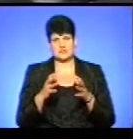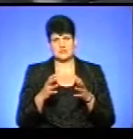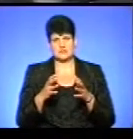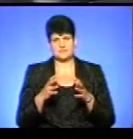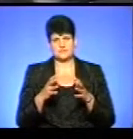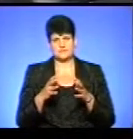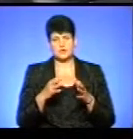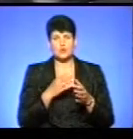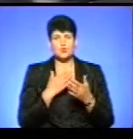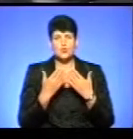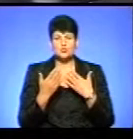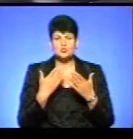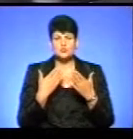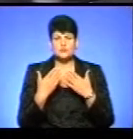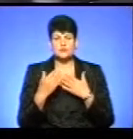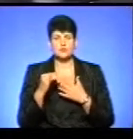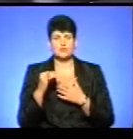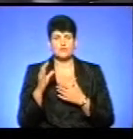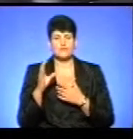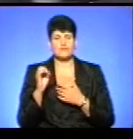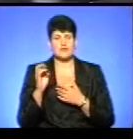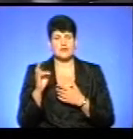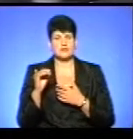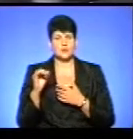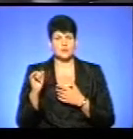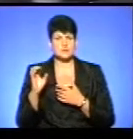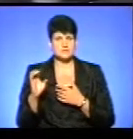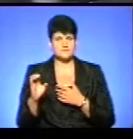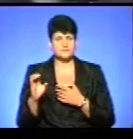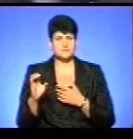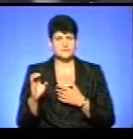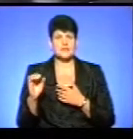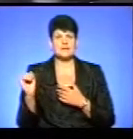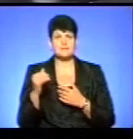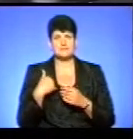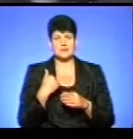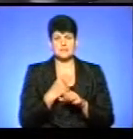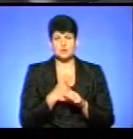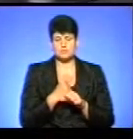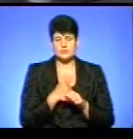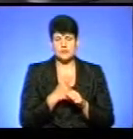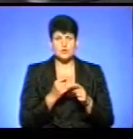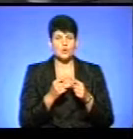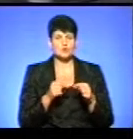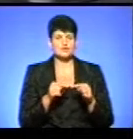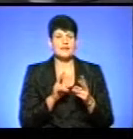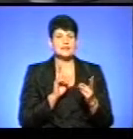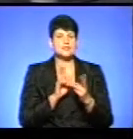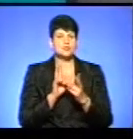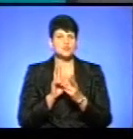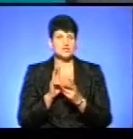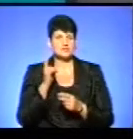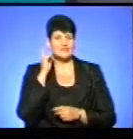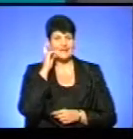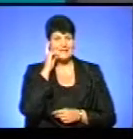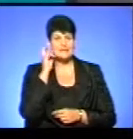Тобто, консультувалася, знову ж таки, з YouAnimals. І ми організували навіть зустріч в Києві